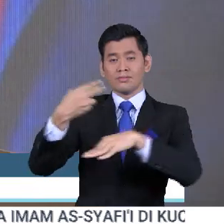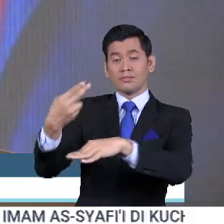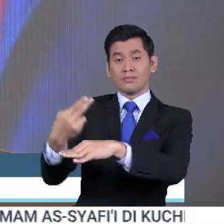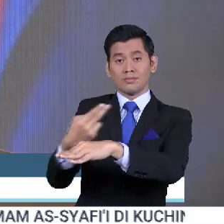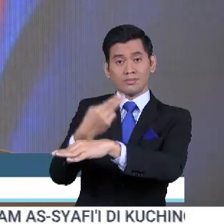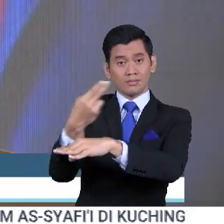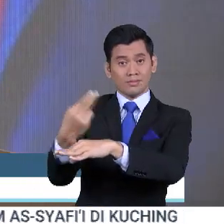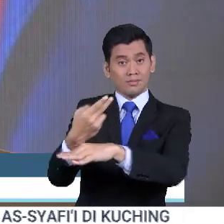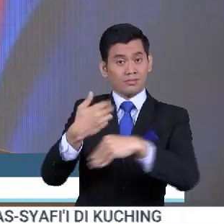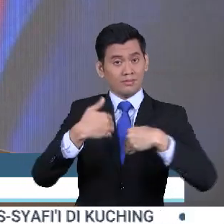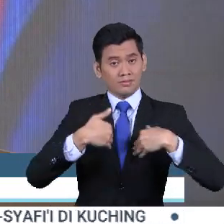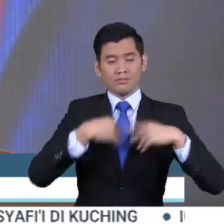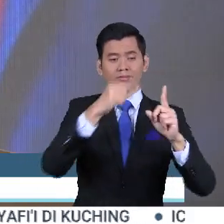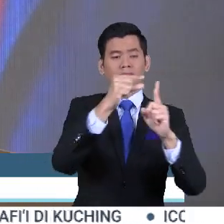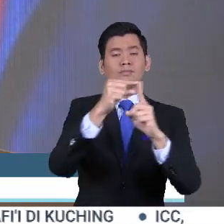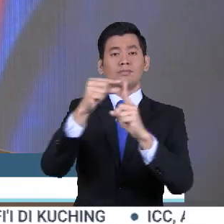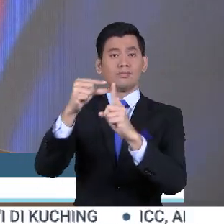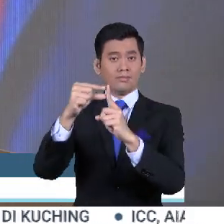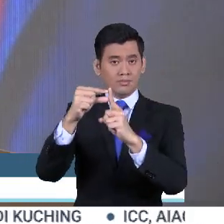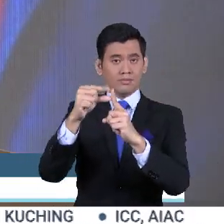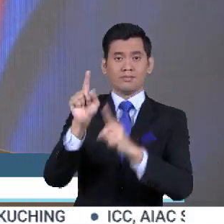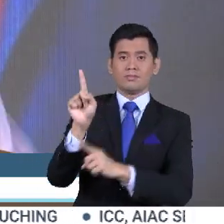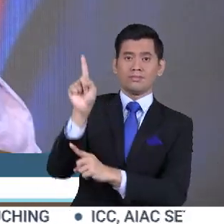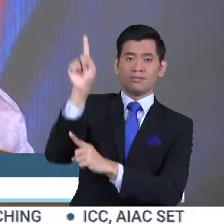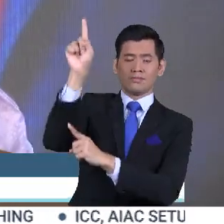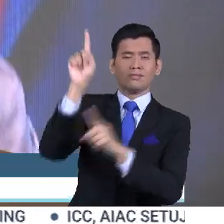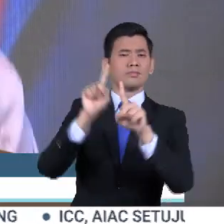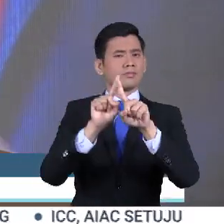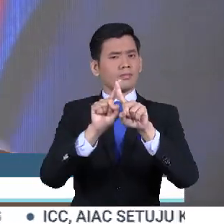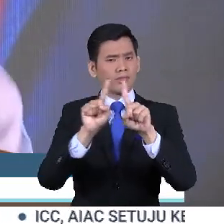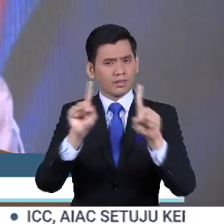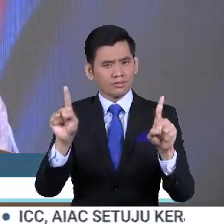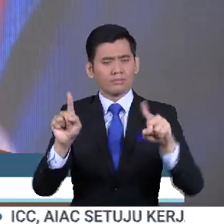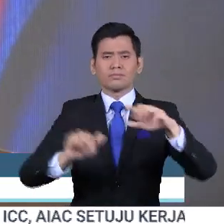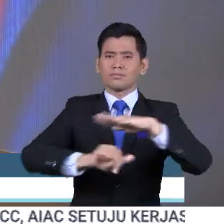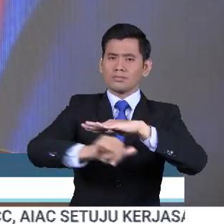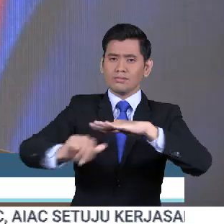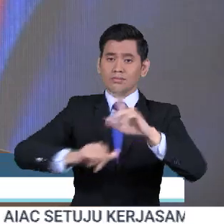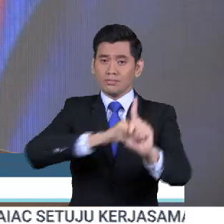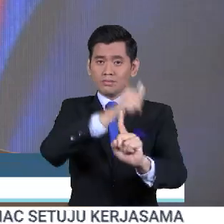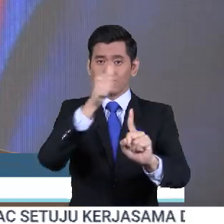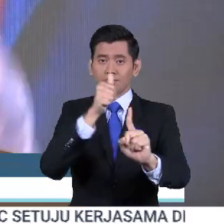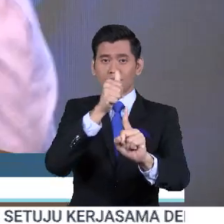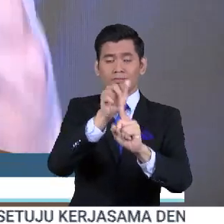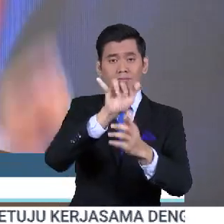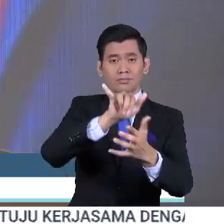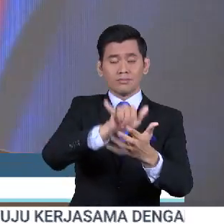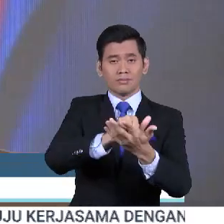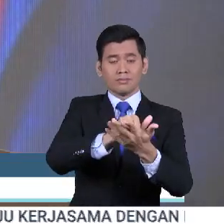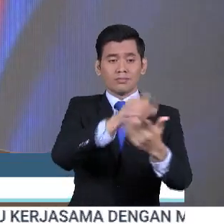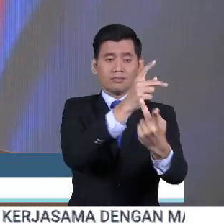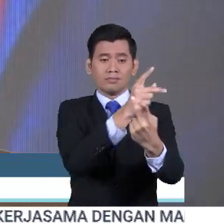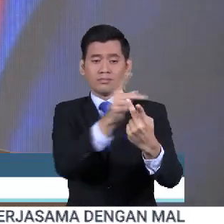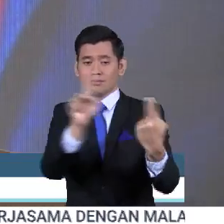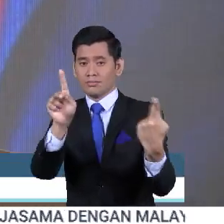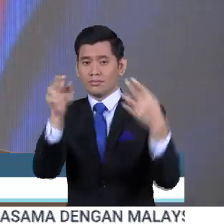ada kalimah Allah. Tapi asas arahan itu bercagah dengan keputusan